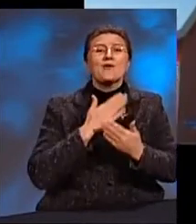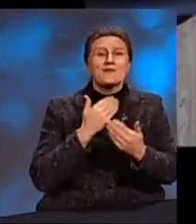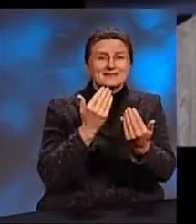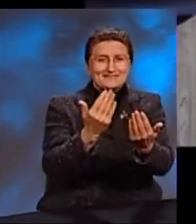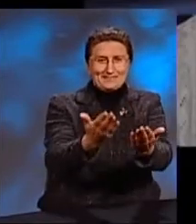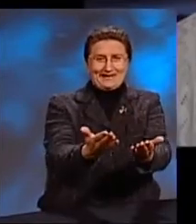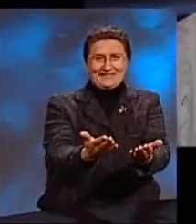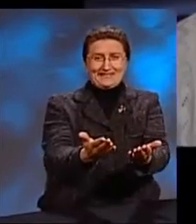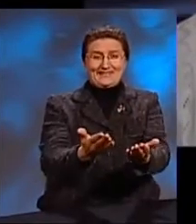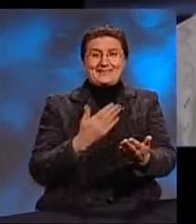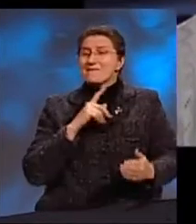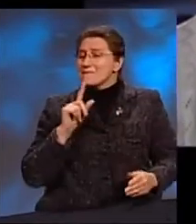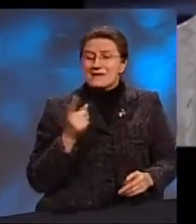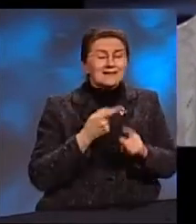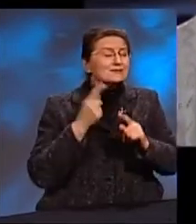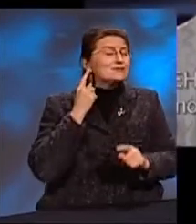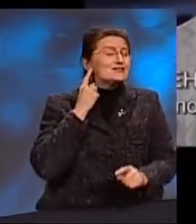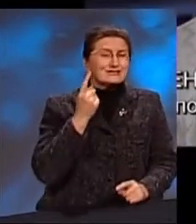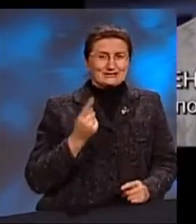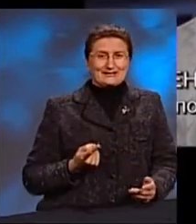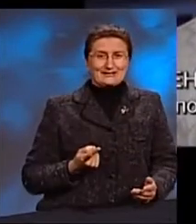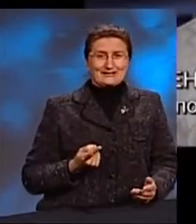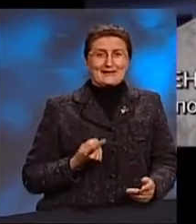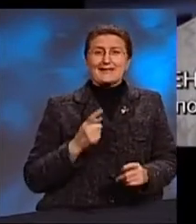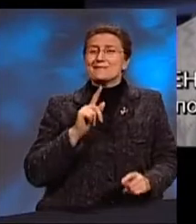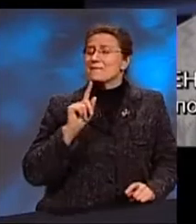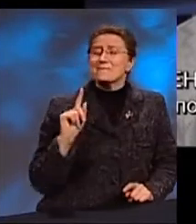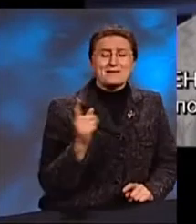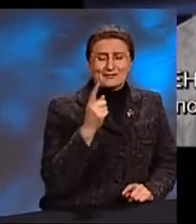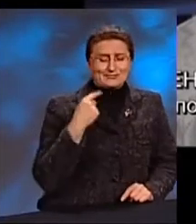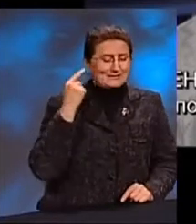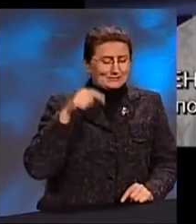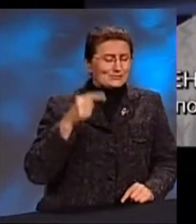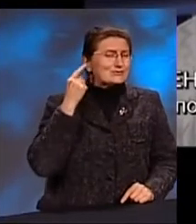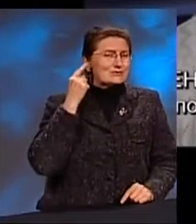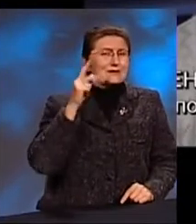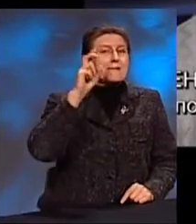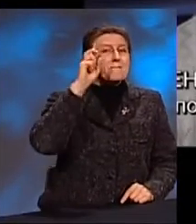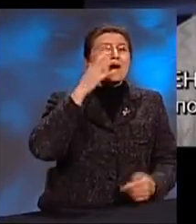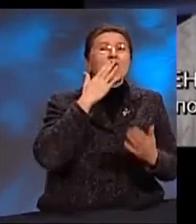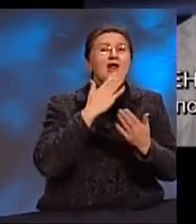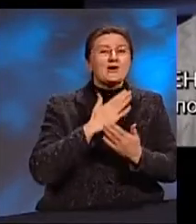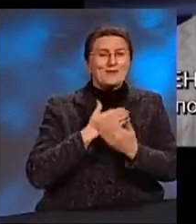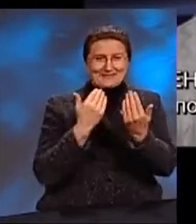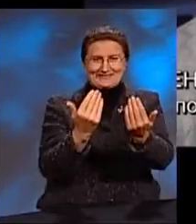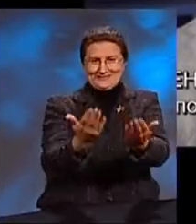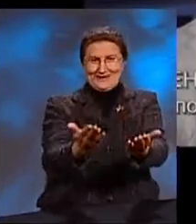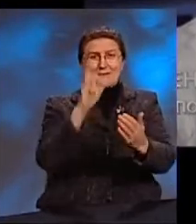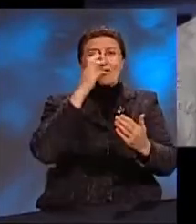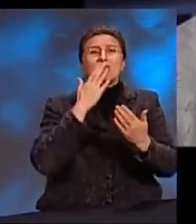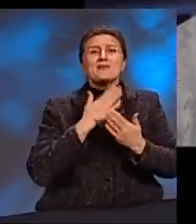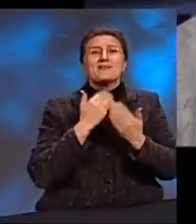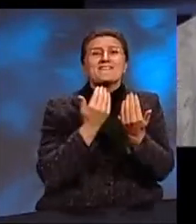Я впервые это услышала Это было первое, что я здесь услышала Бог любит тебя Бог